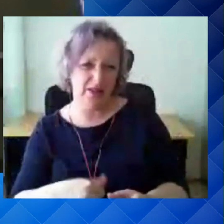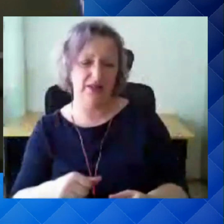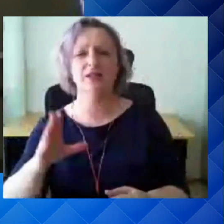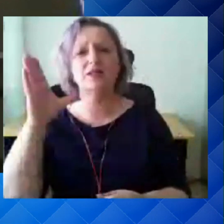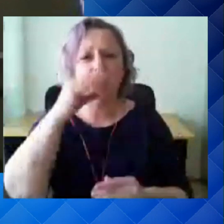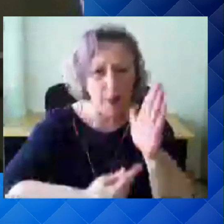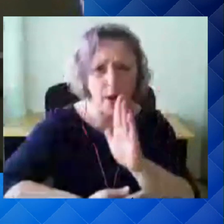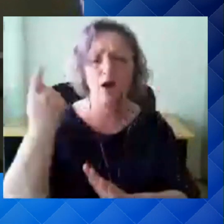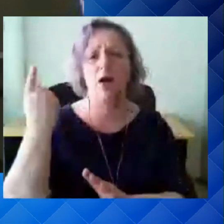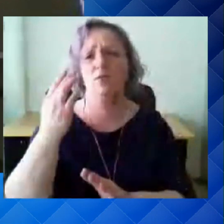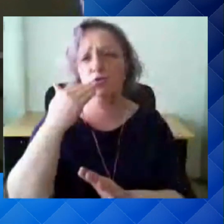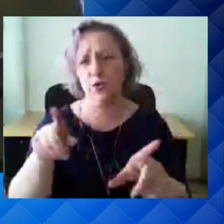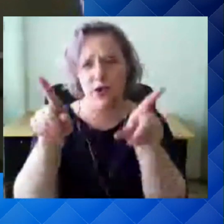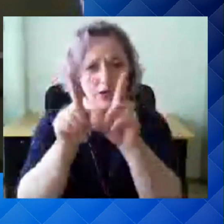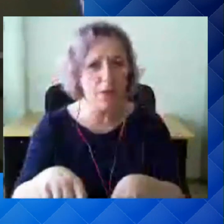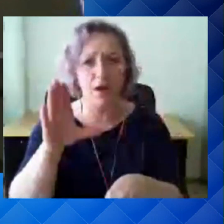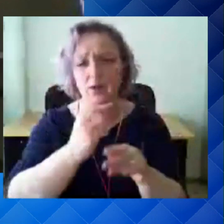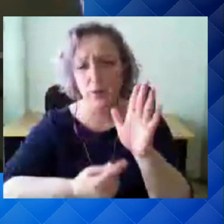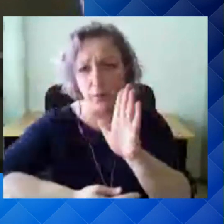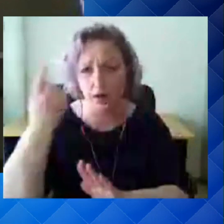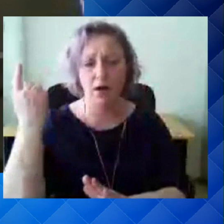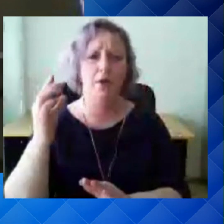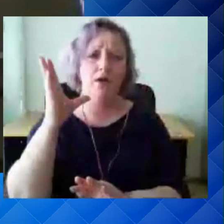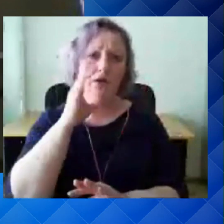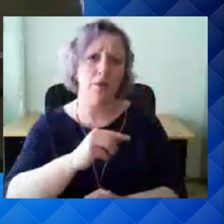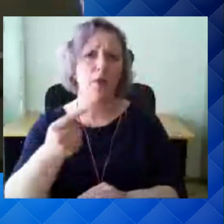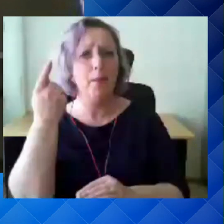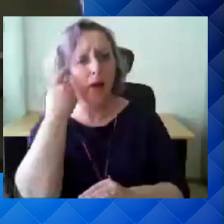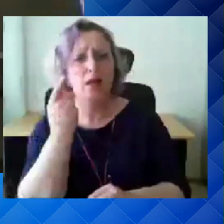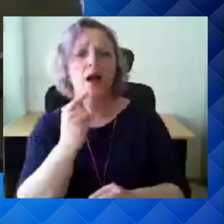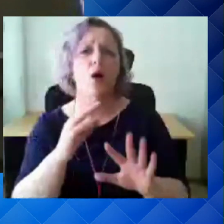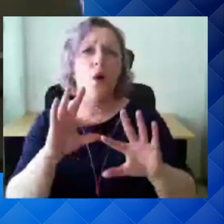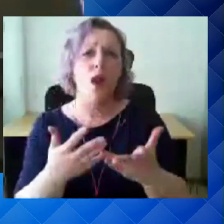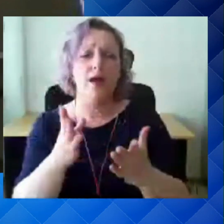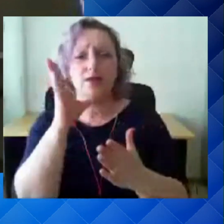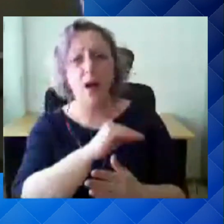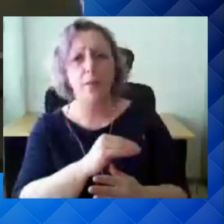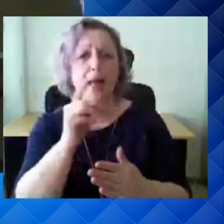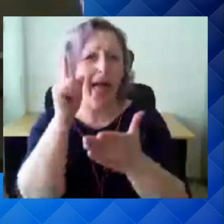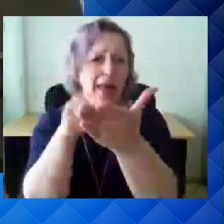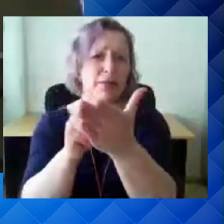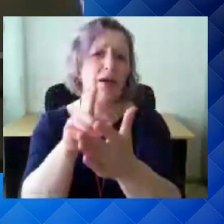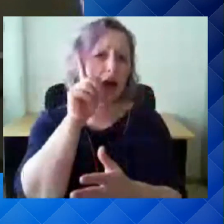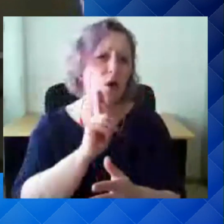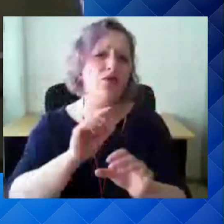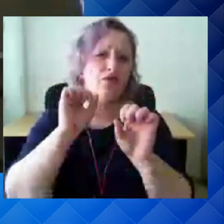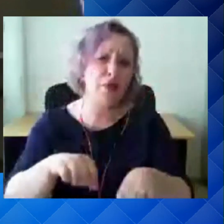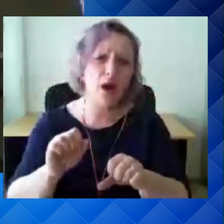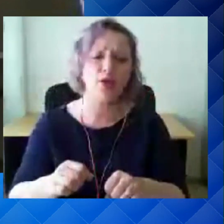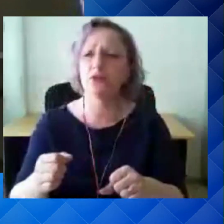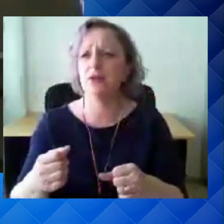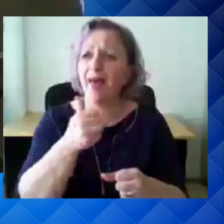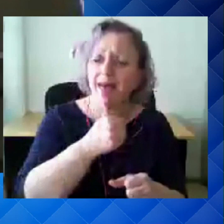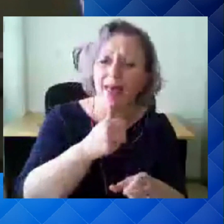Vähemasti selle nimel, et natuke enegi nautida neid võimalusi, millest ülejäänud Euroopa ja ka suurosa maailmast on aasta aega vaid on